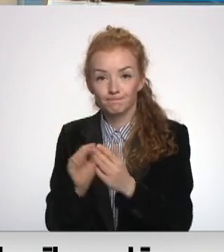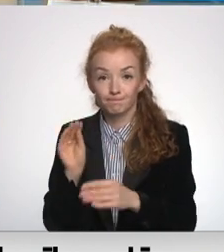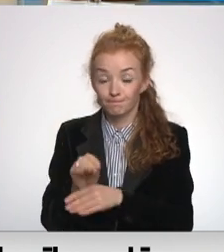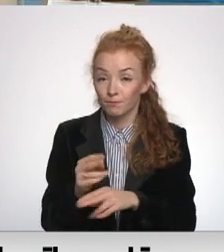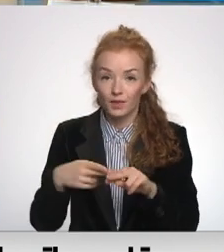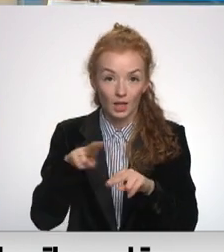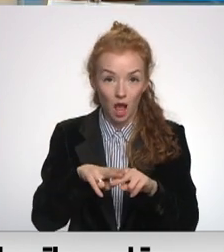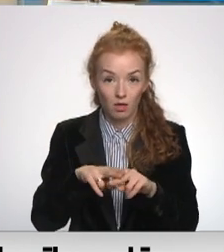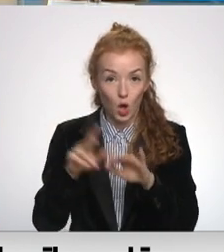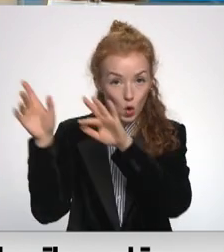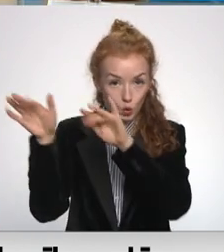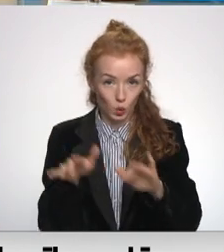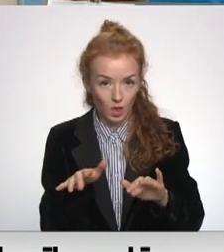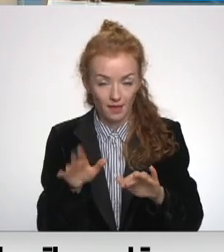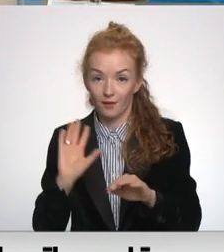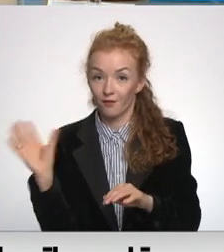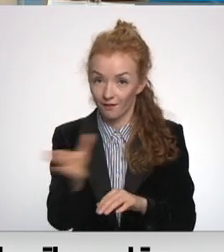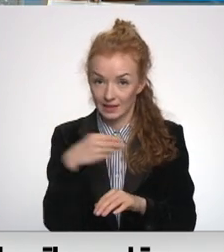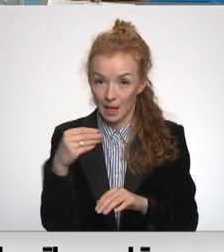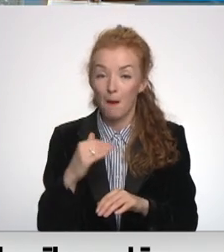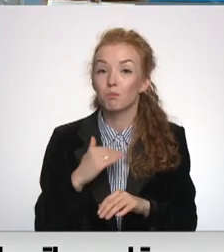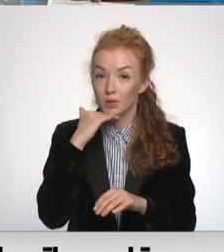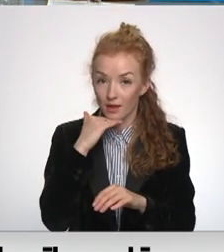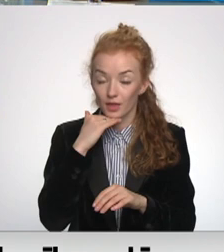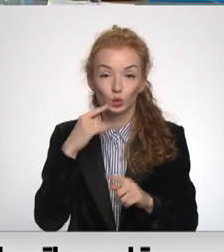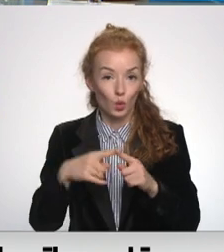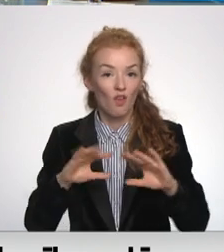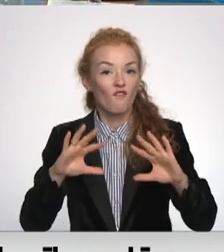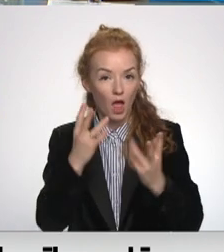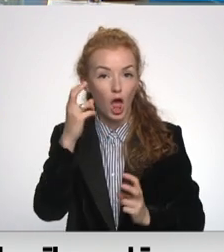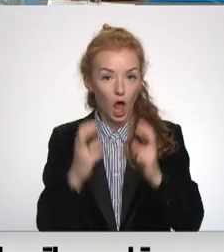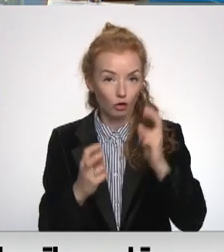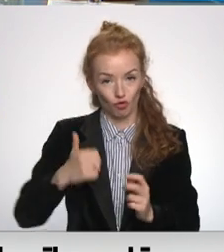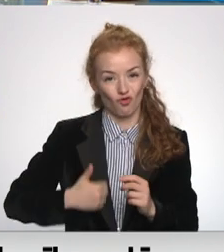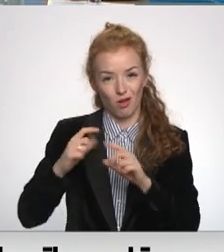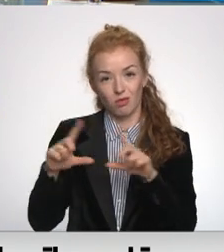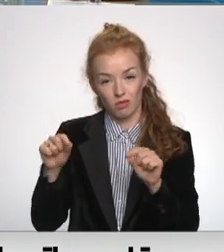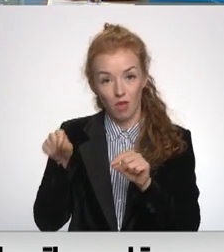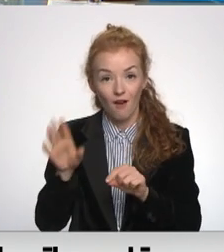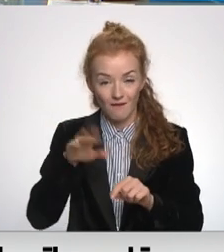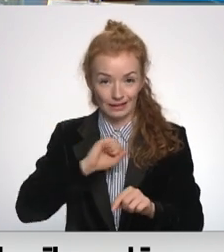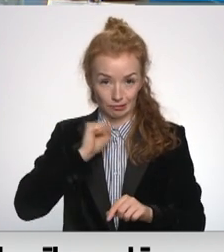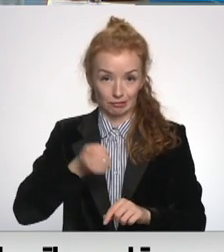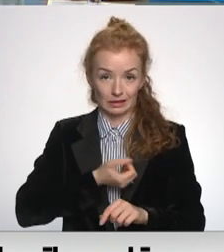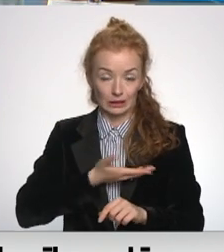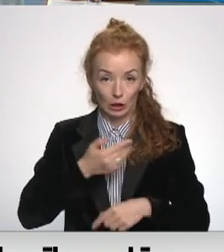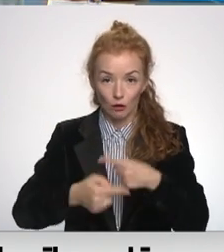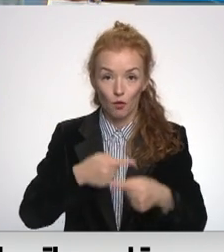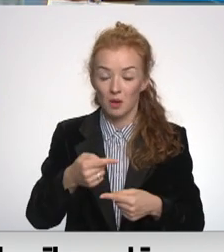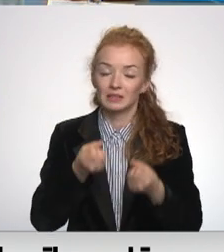tad vai rudenī visiem pietikšu un vai ražotāji ar to varēs izdzīvot, par to skaidrības nav.